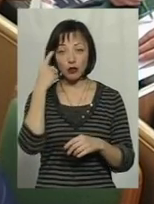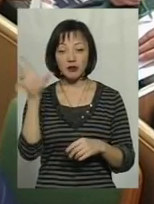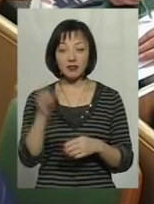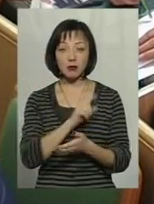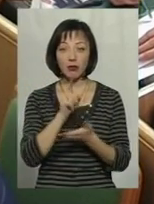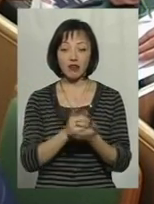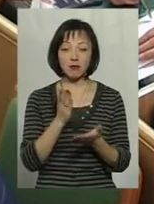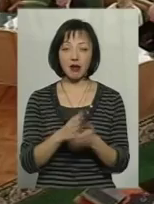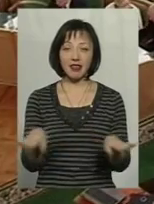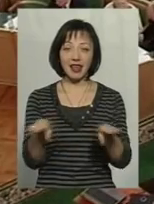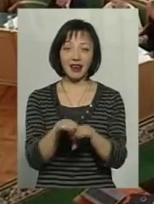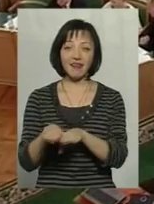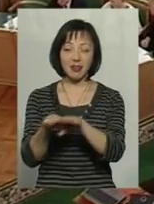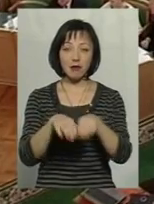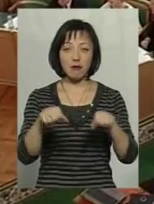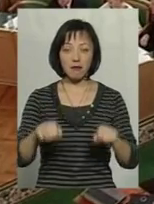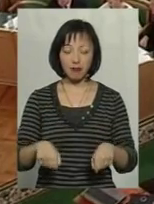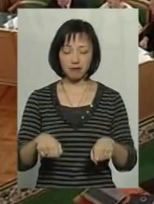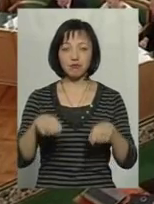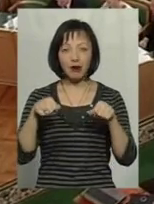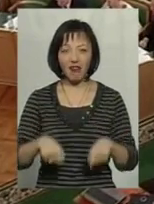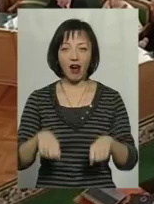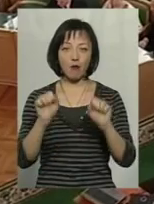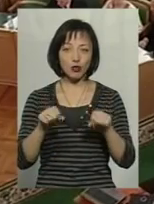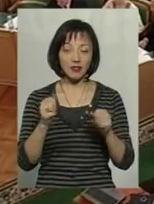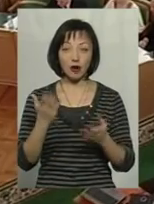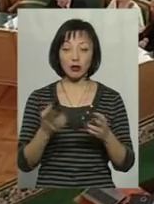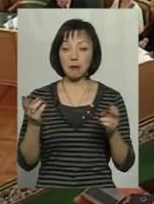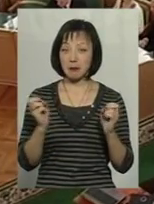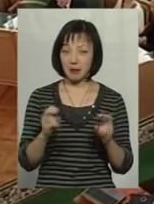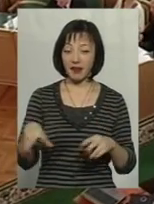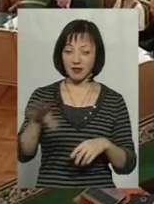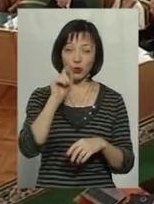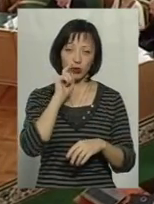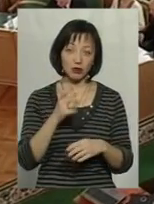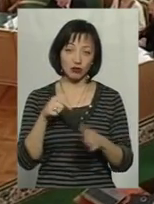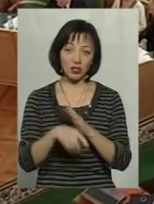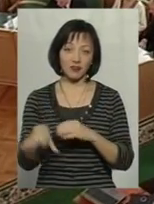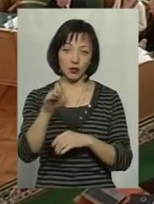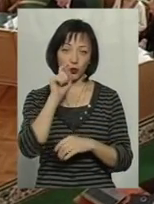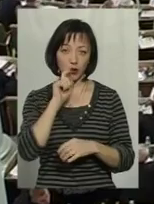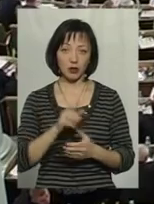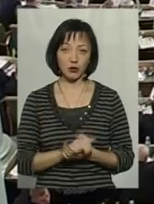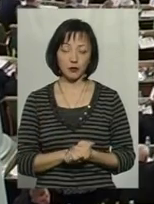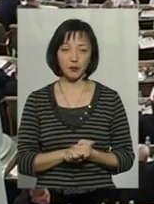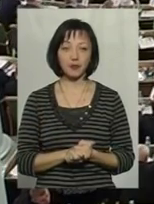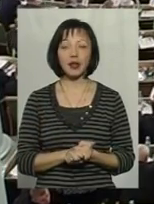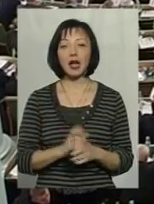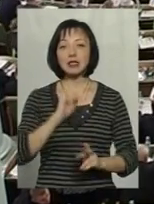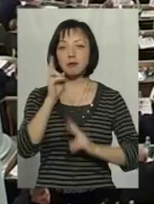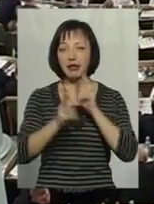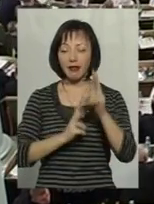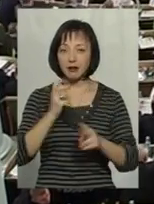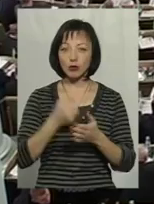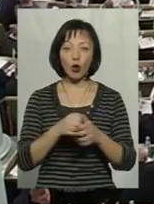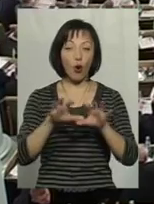повинні мати рівні права і можливості. І якщо небезпека є над усією Україною, то видна є над усією Україною. Із претензіями